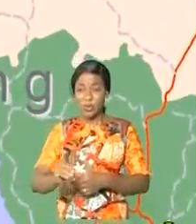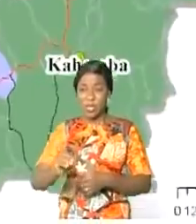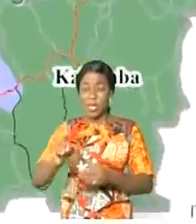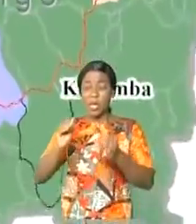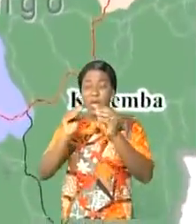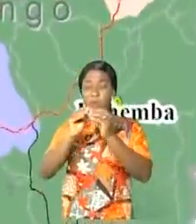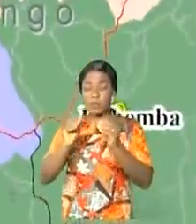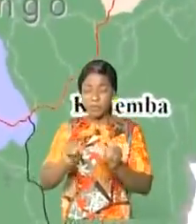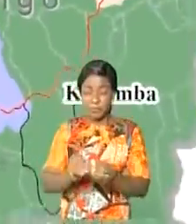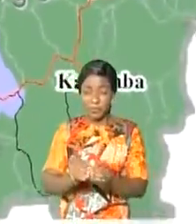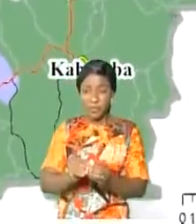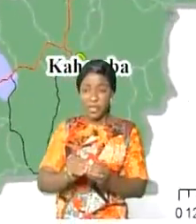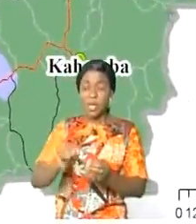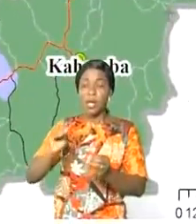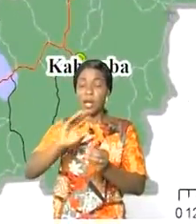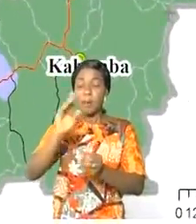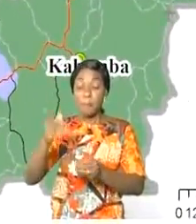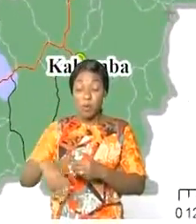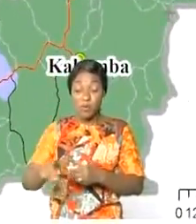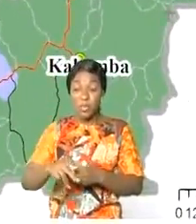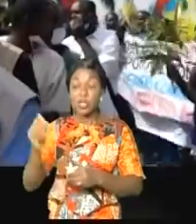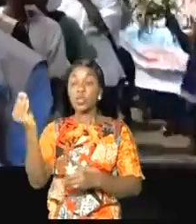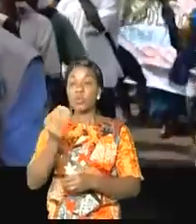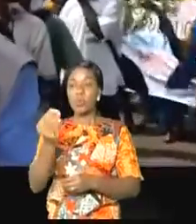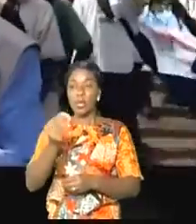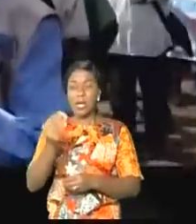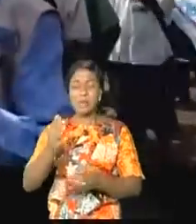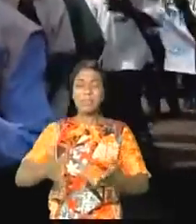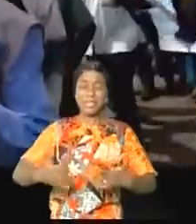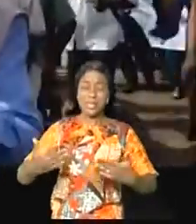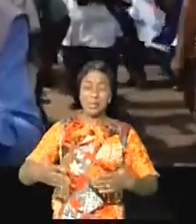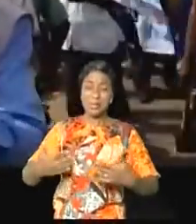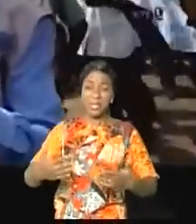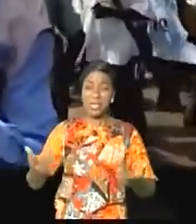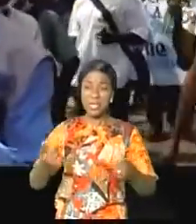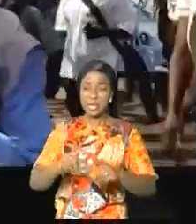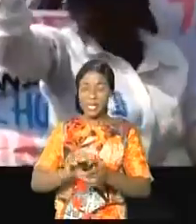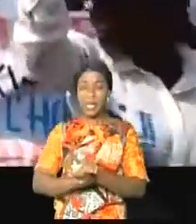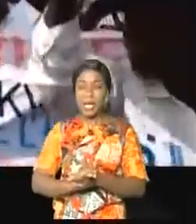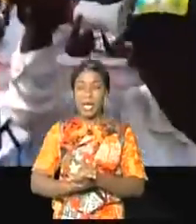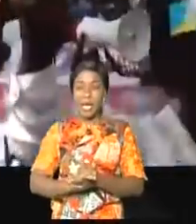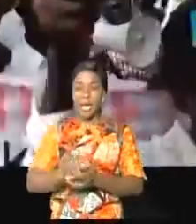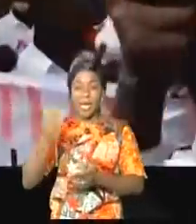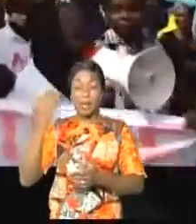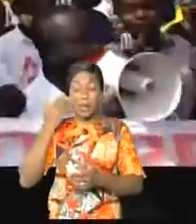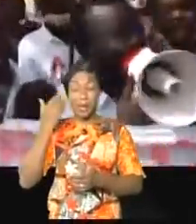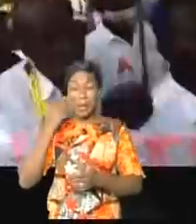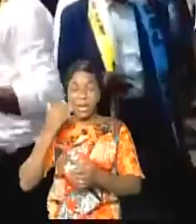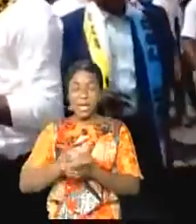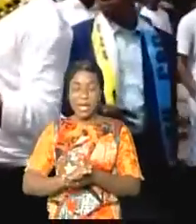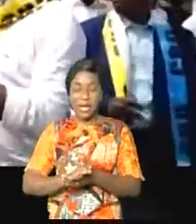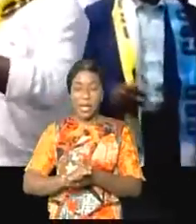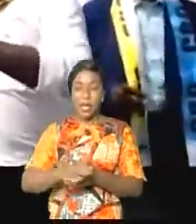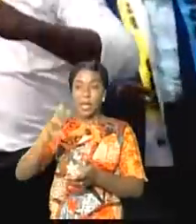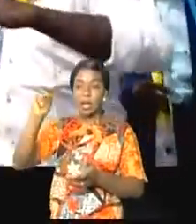territoires sont en ébullition depuis l'élection d'un lundé lors en la personne de Christophe Mbosokodiapuanga au poste du